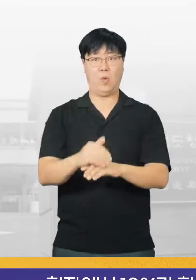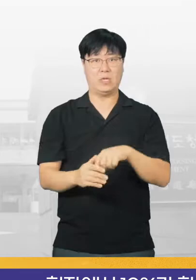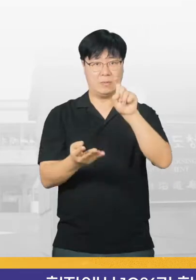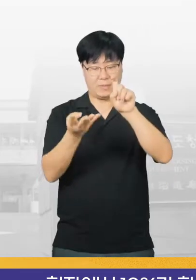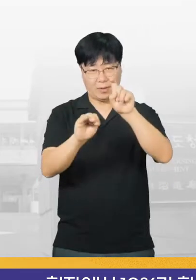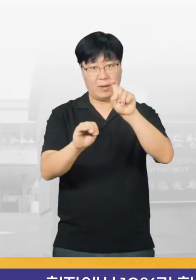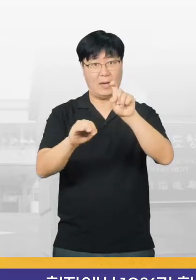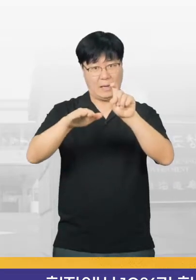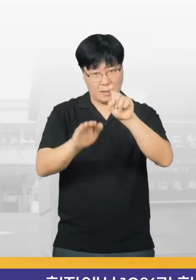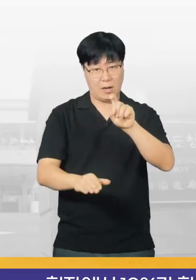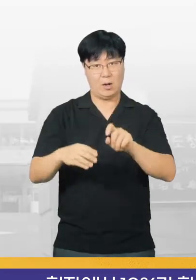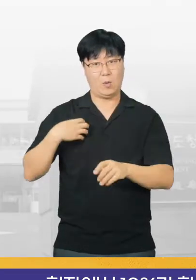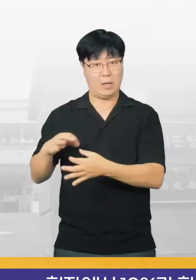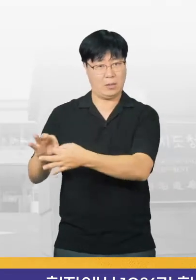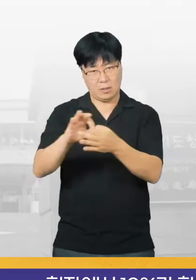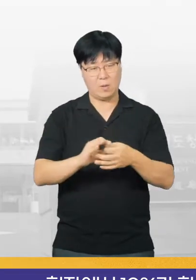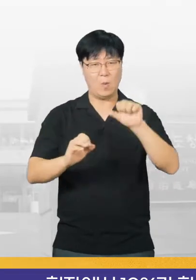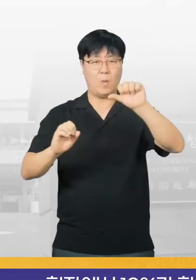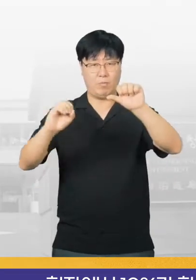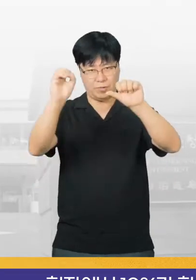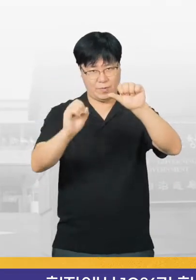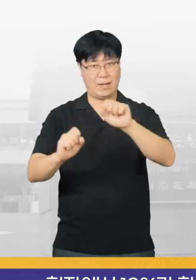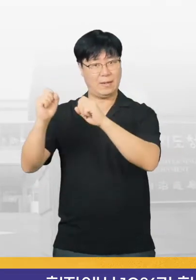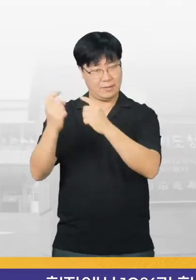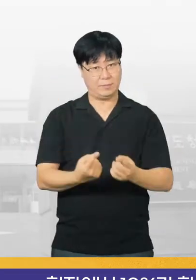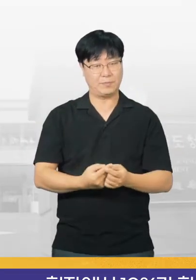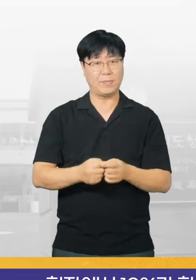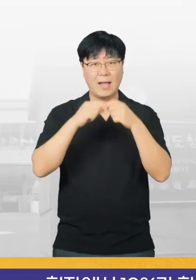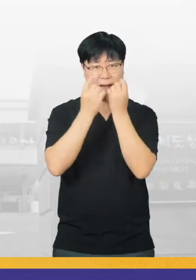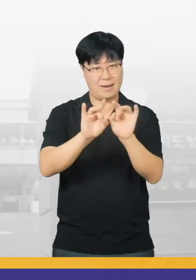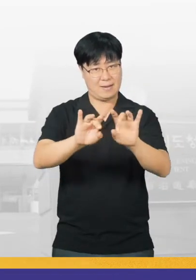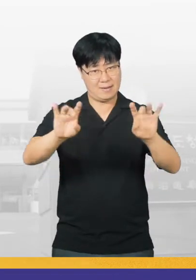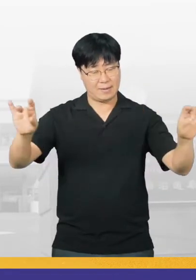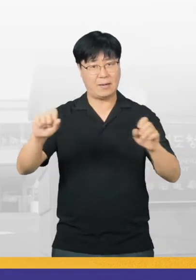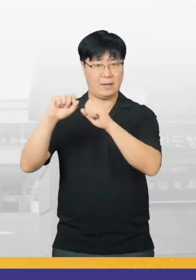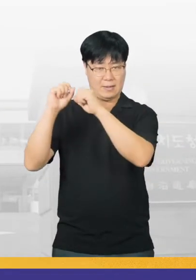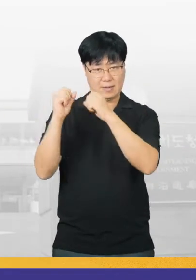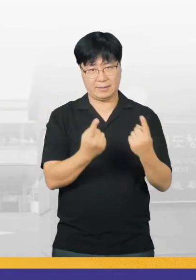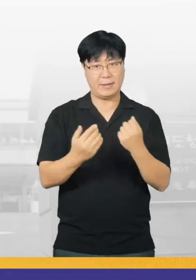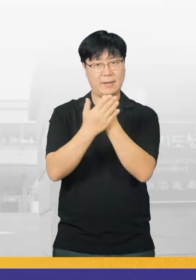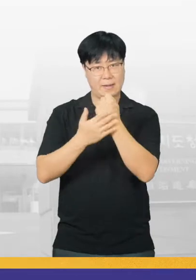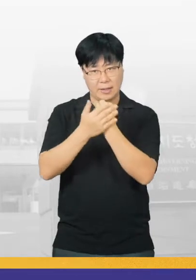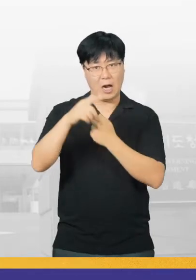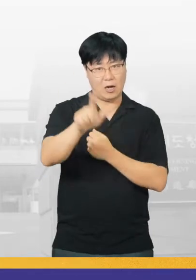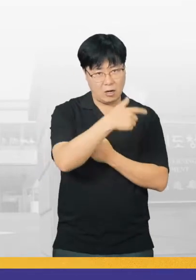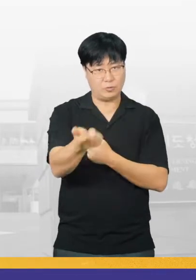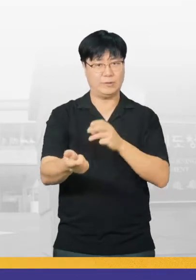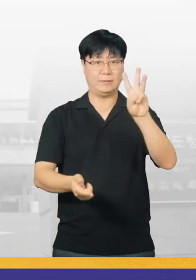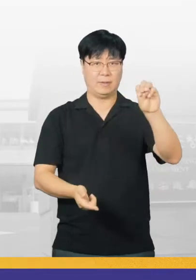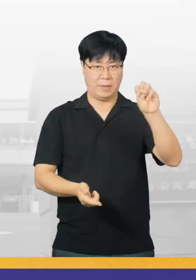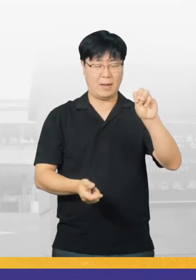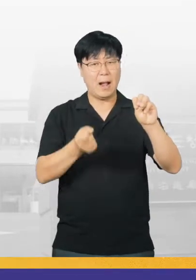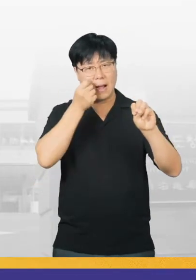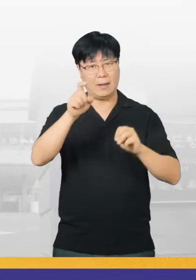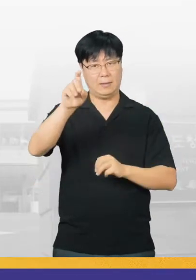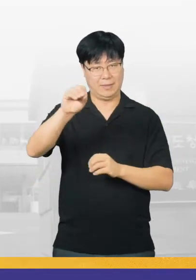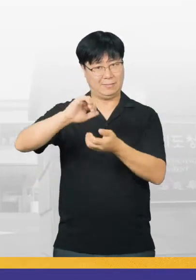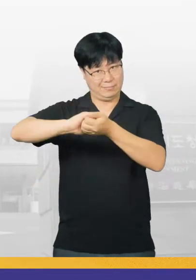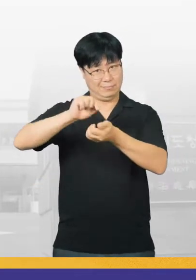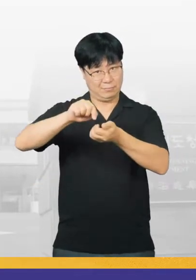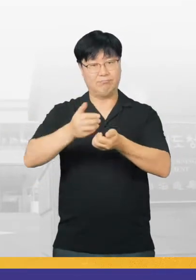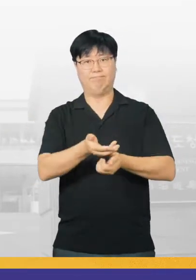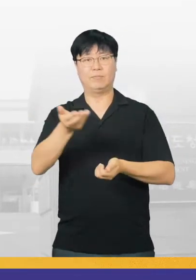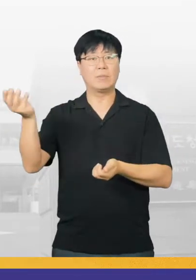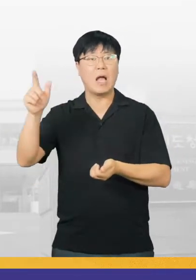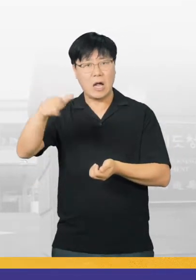원 초과 10억 원 이하의 가맹점에서는 5%가 할인이 됩니다. 개인별 할인 혜택도 1회 3만 원, 월 10만 원에서